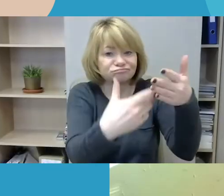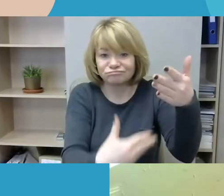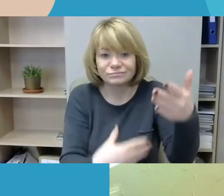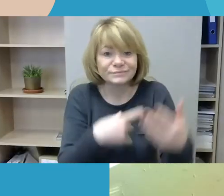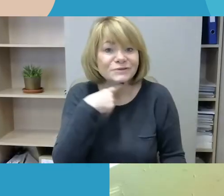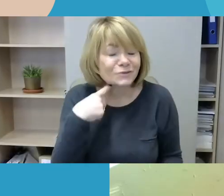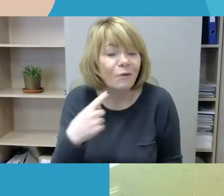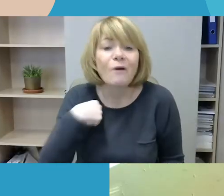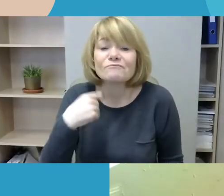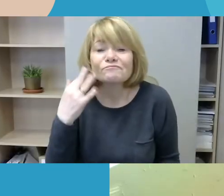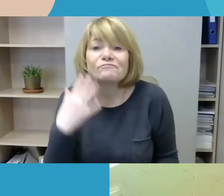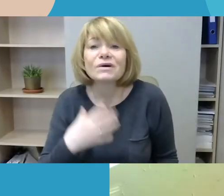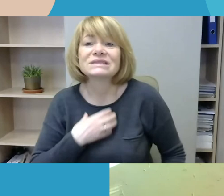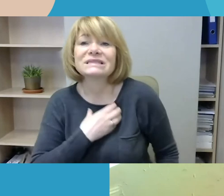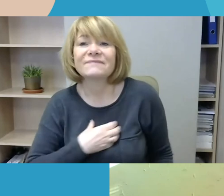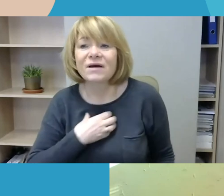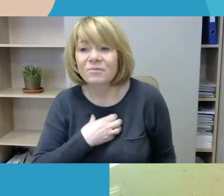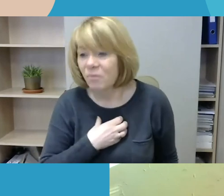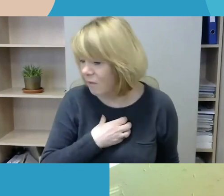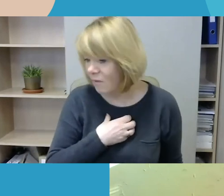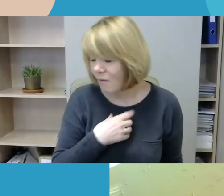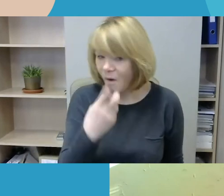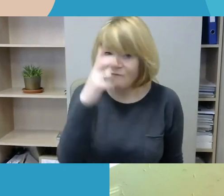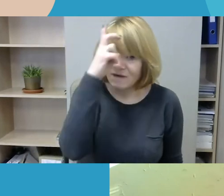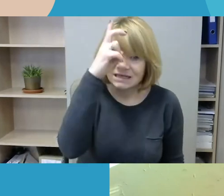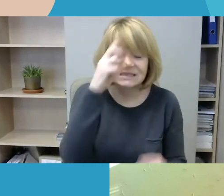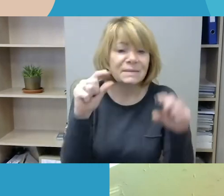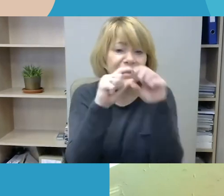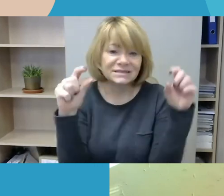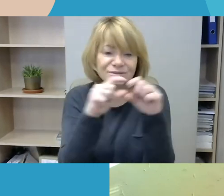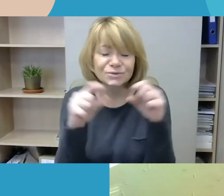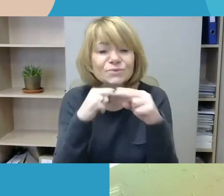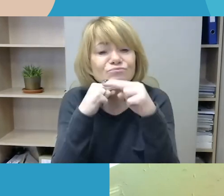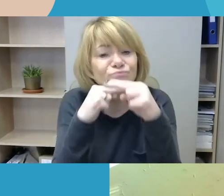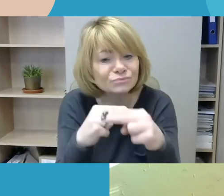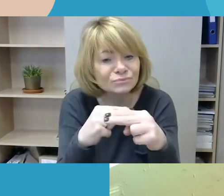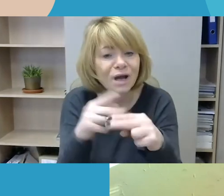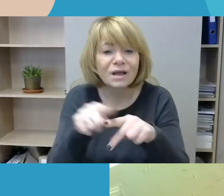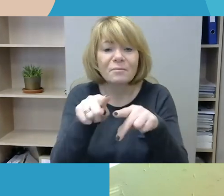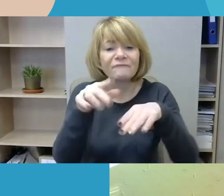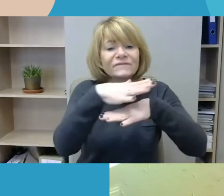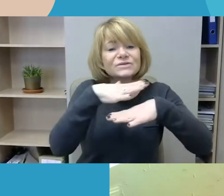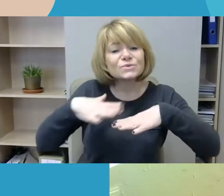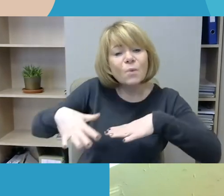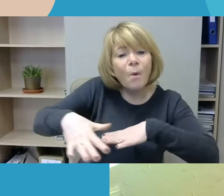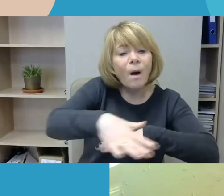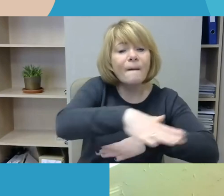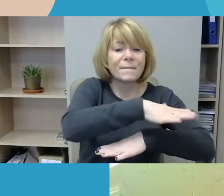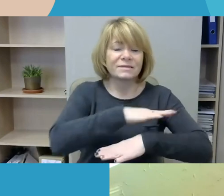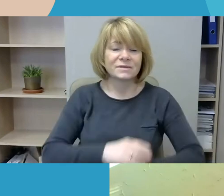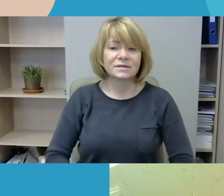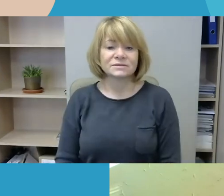valstybės institucijų dėmesys, yra visuomenės